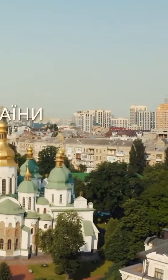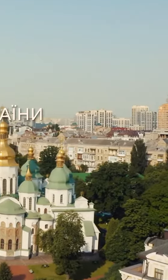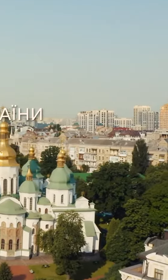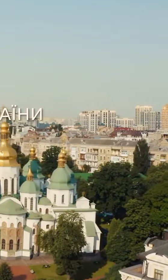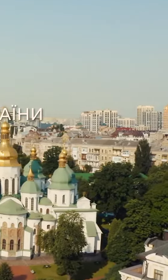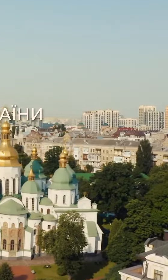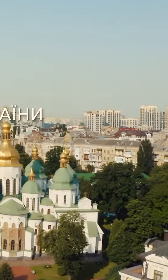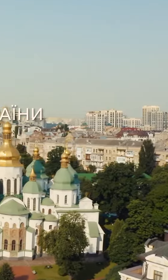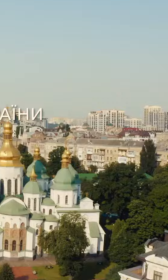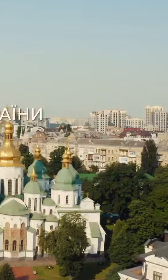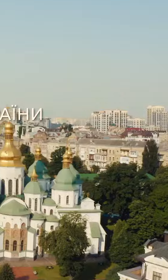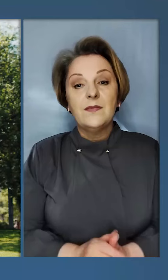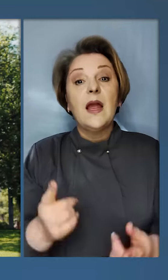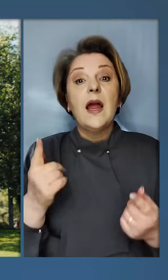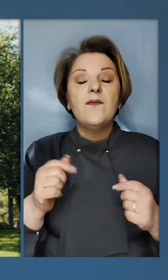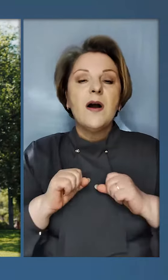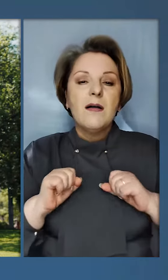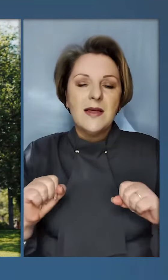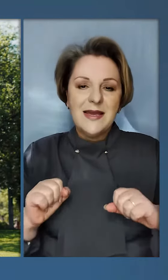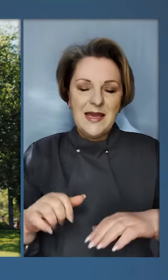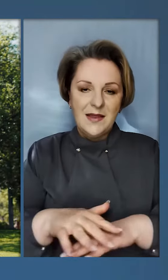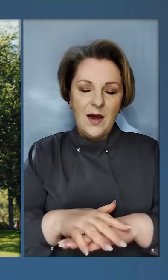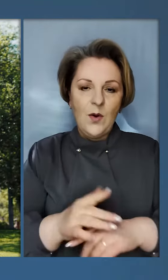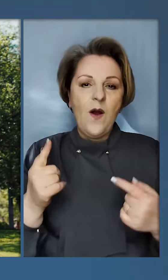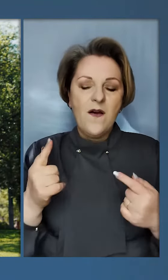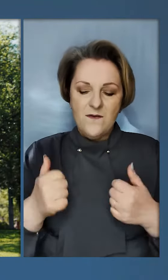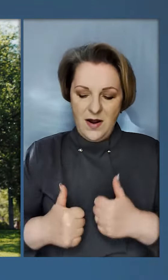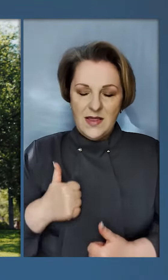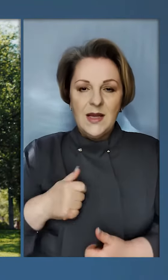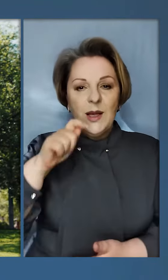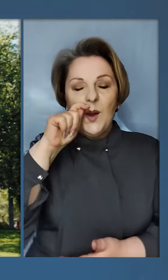Великі народи Великої України